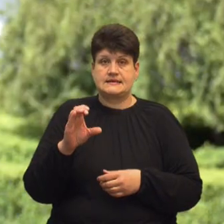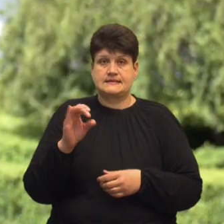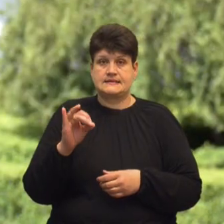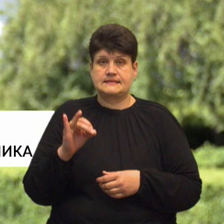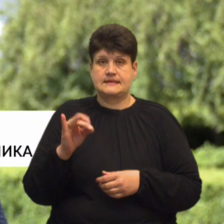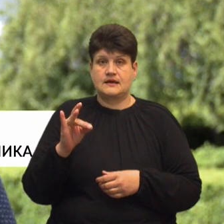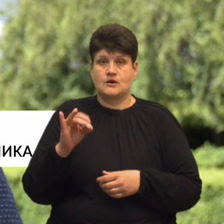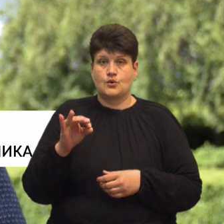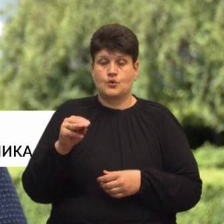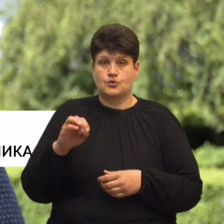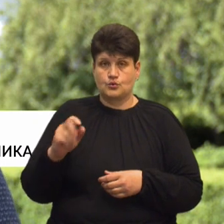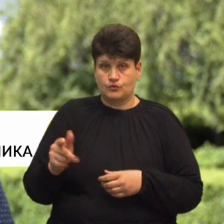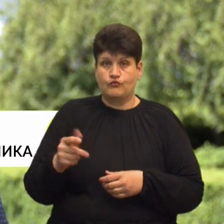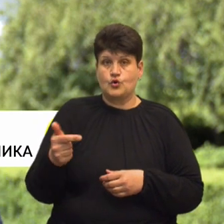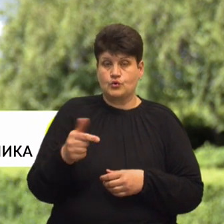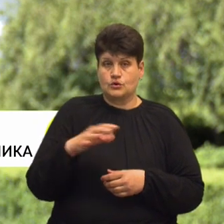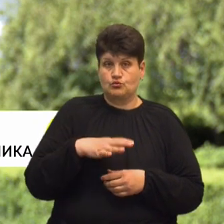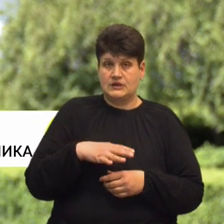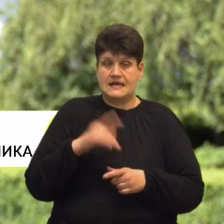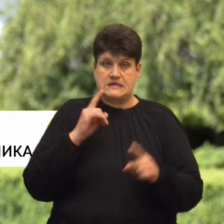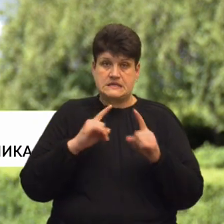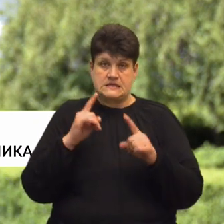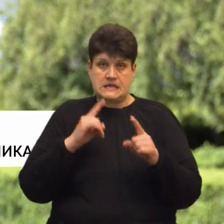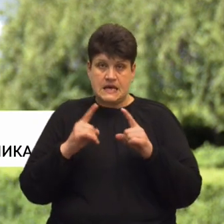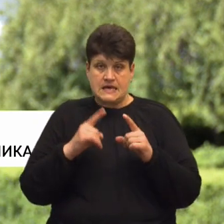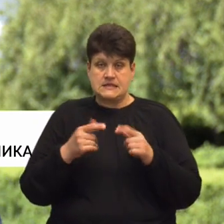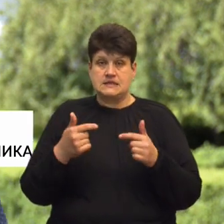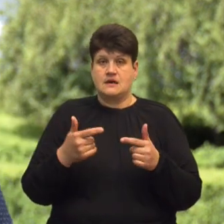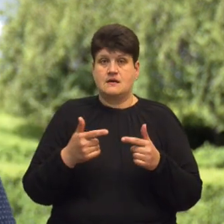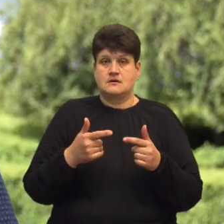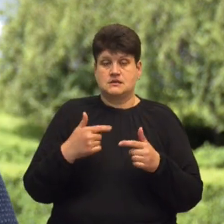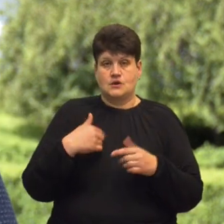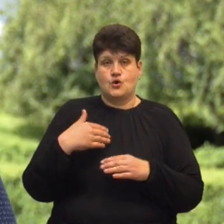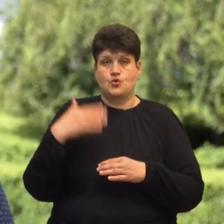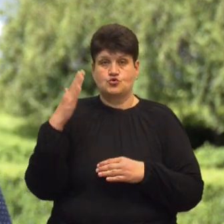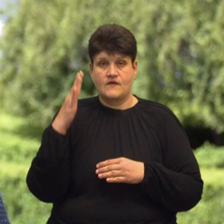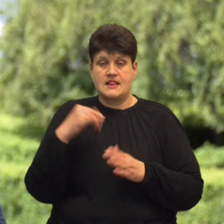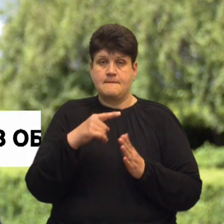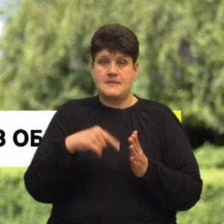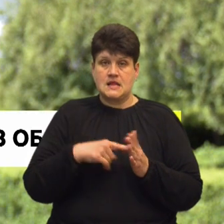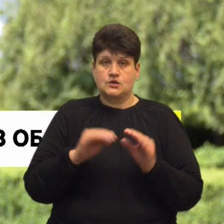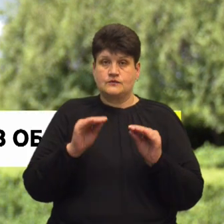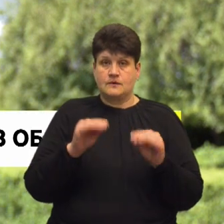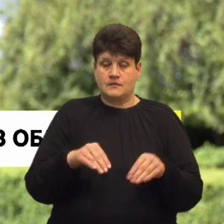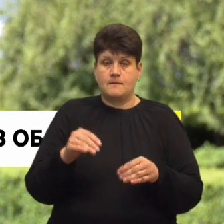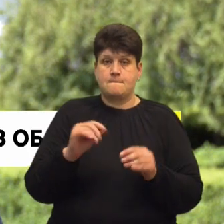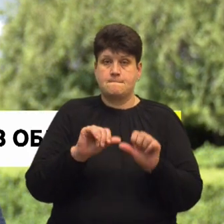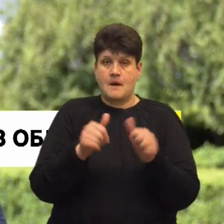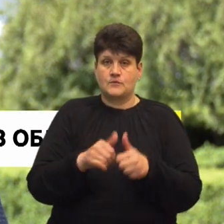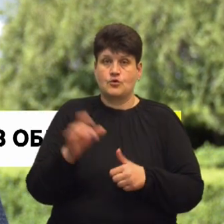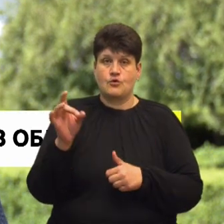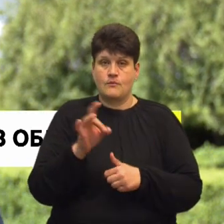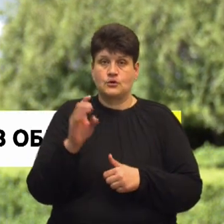грудні відбулася сесія, яка проголосувала відповідне питання щодо встановлення пам'ятника Роману Шухевичу в